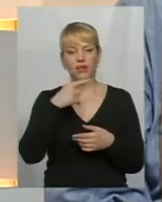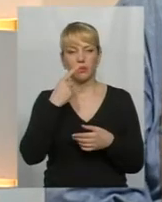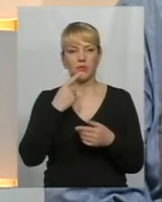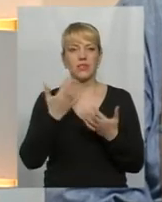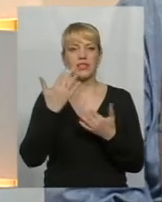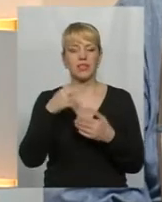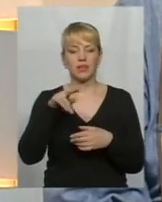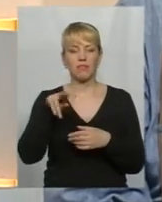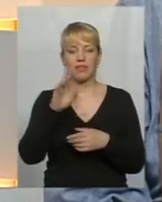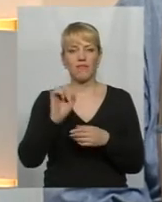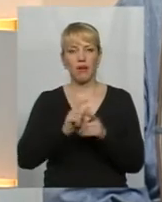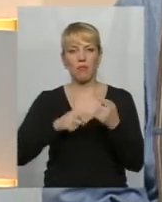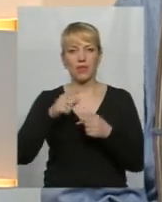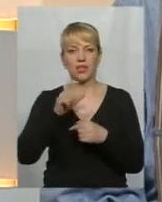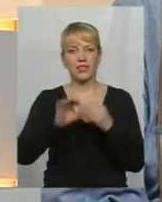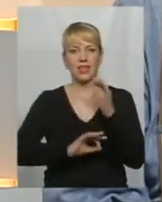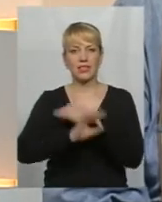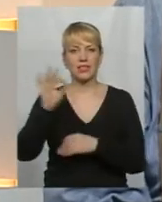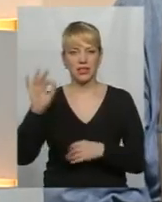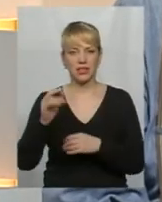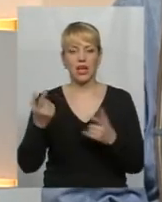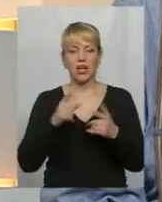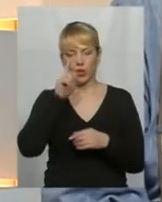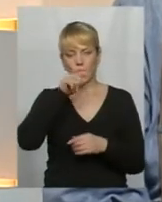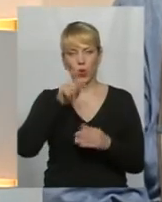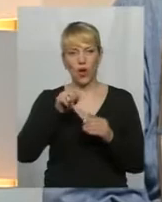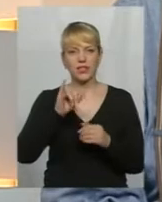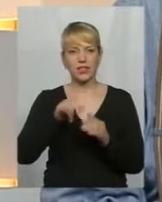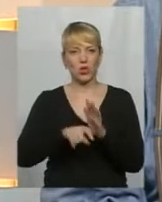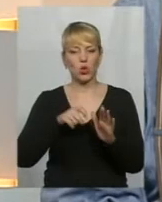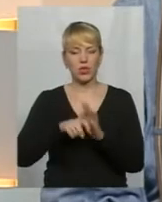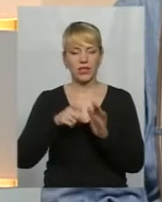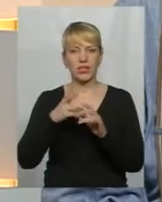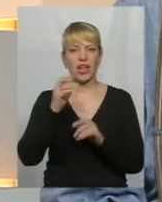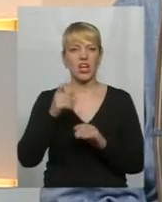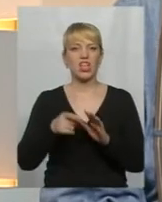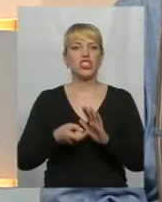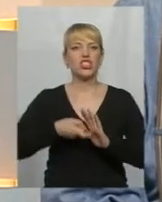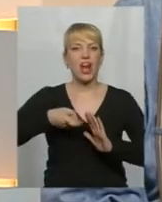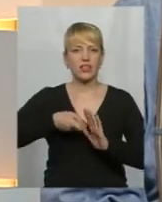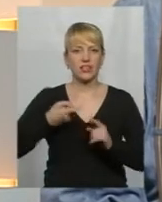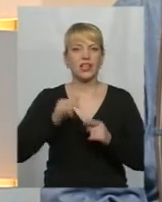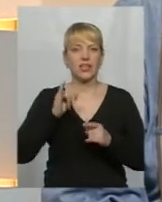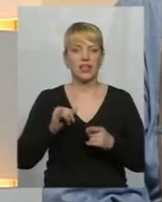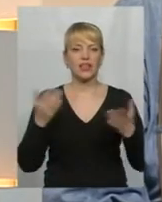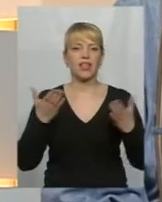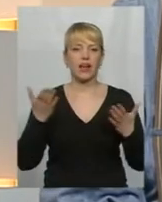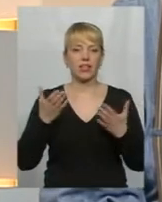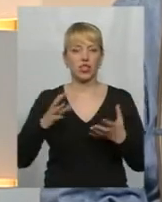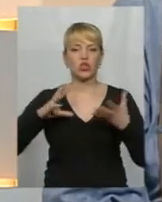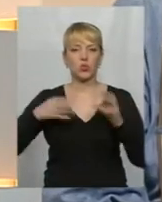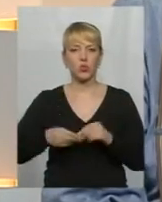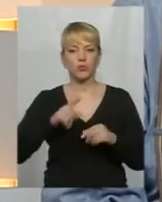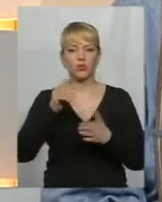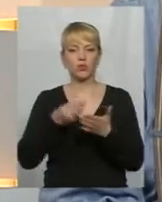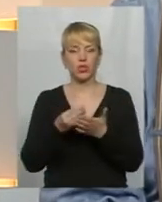повертаються. І які в Луганську, Донецьку область, на ці шахти. І які суми з бюджету на підтримку